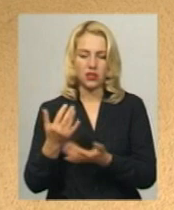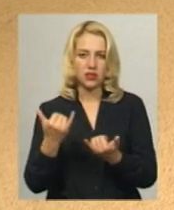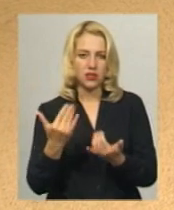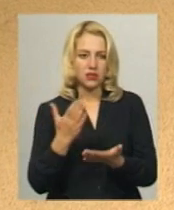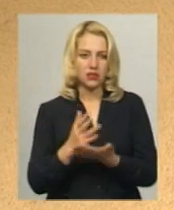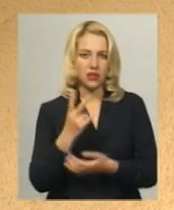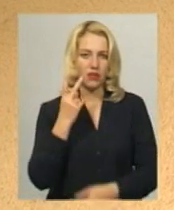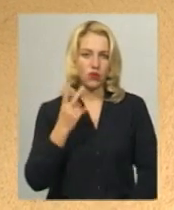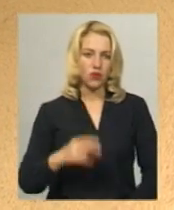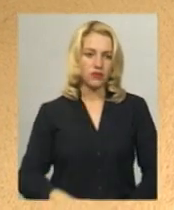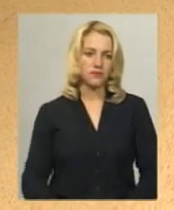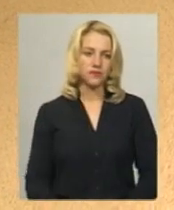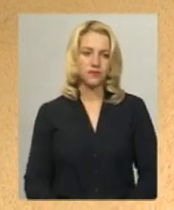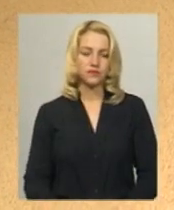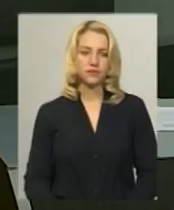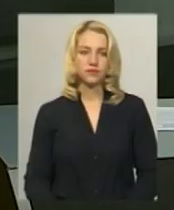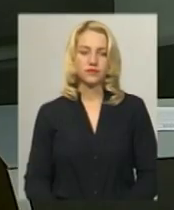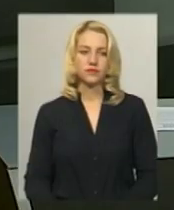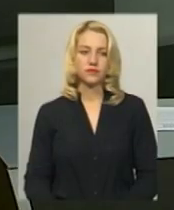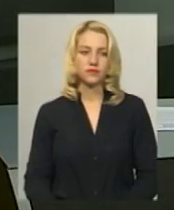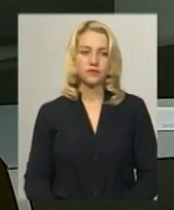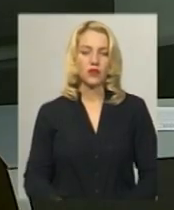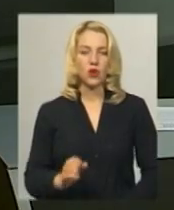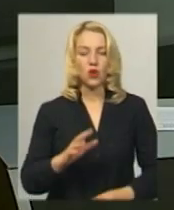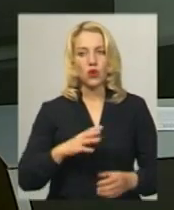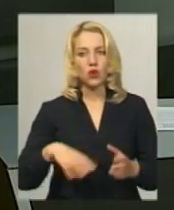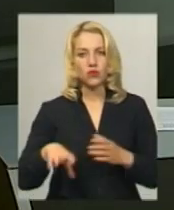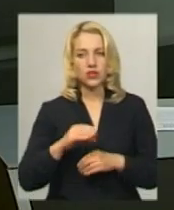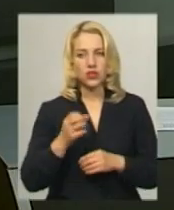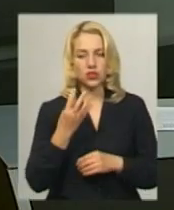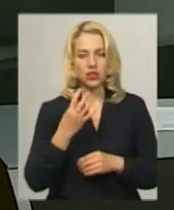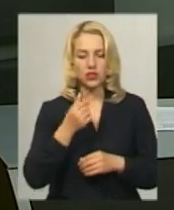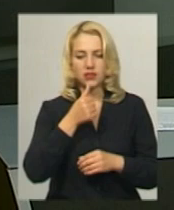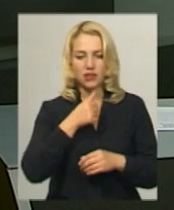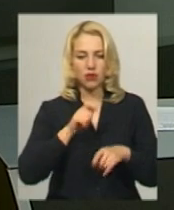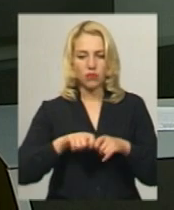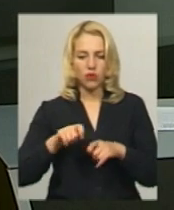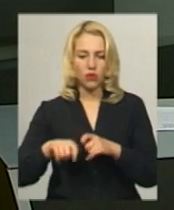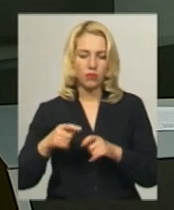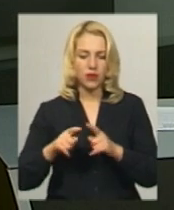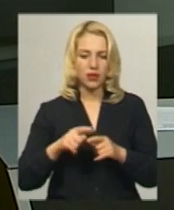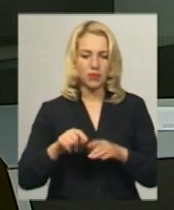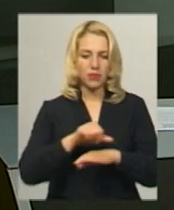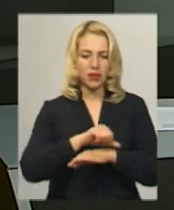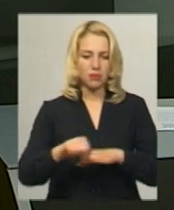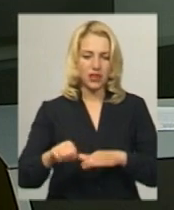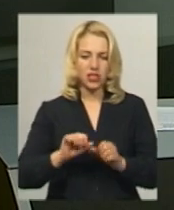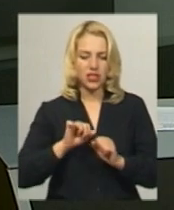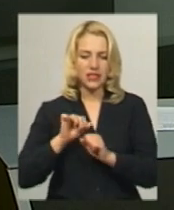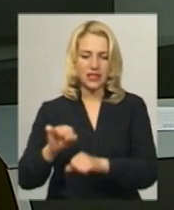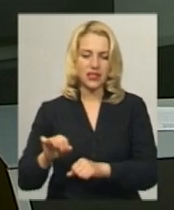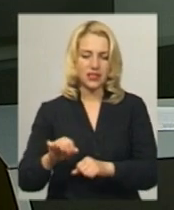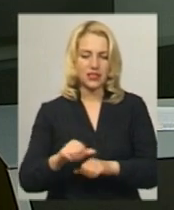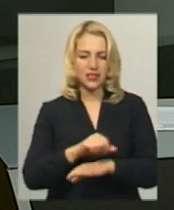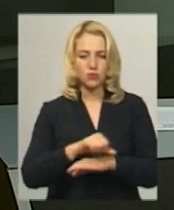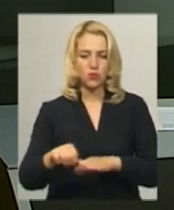Ворожцова, Іван Мовчан, Новини. У всіх 14 пробах прибережно-захисних смуг поверхневих вод річки